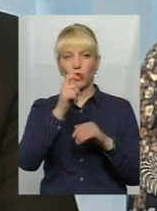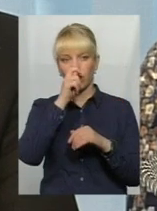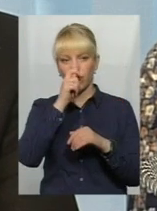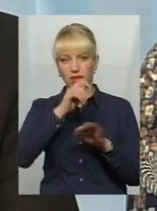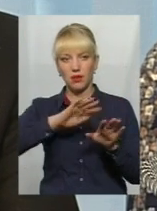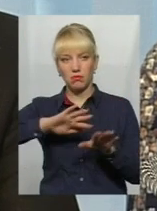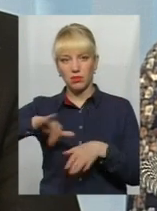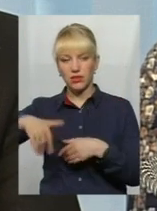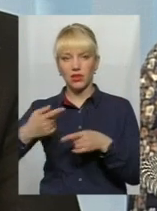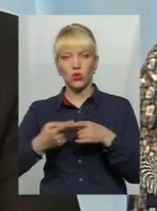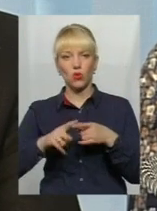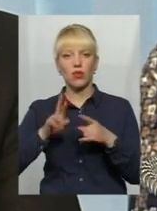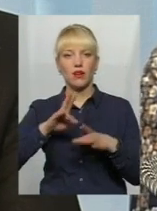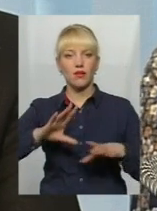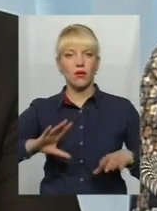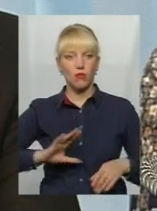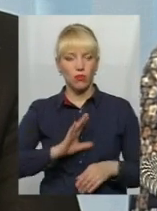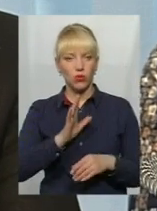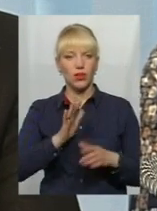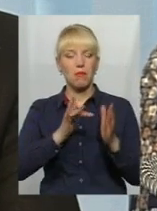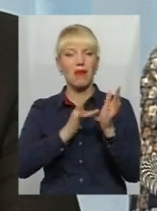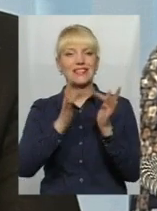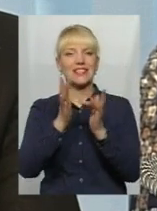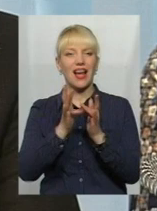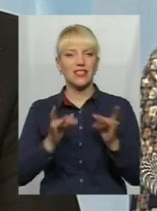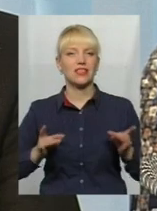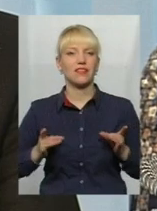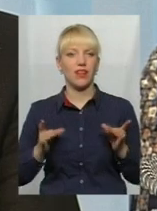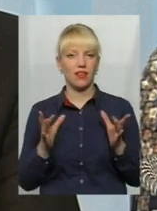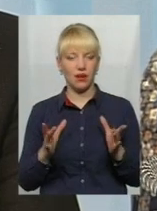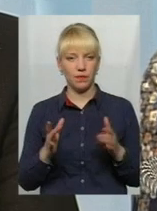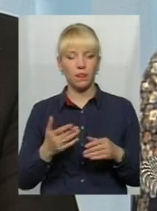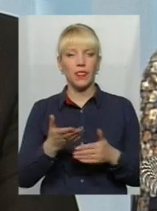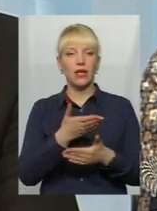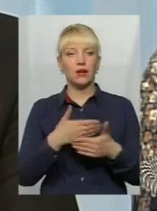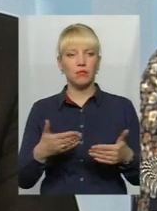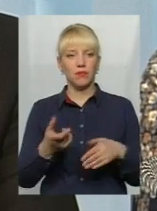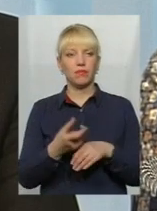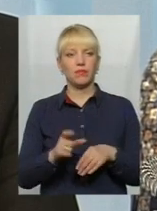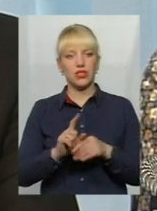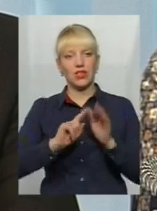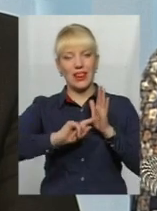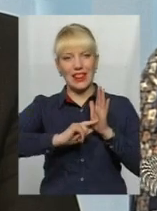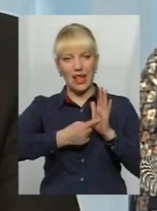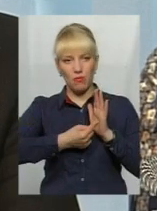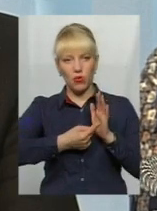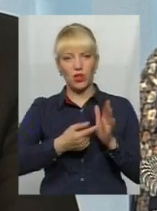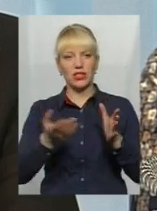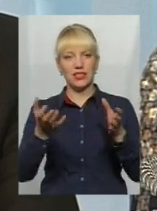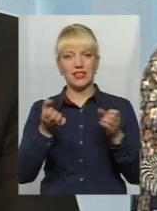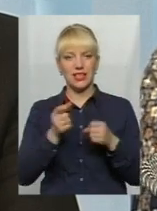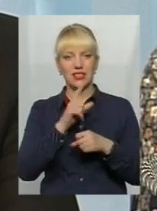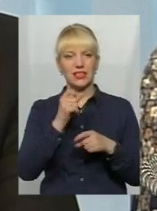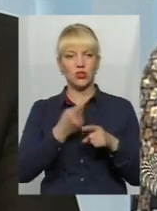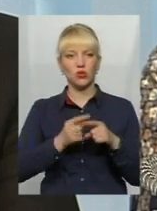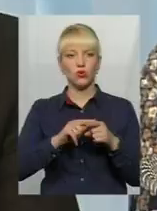того, як відбулися пасхальні свята, ми більше, як би скажемо, наполегливо взялися за цю роботу,